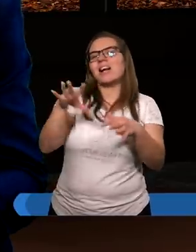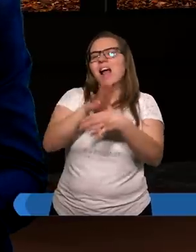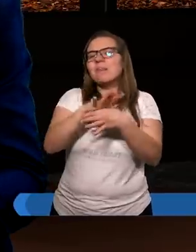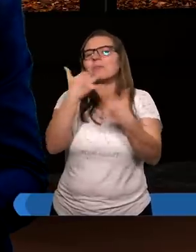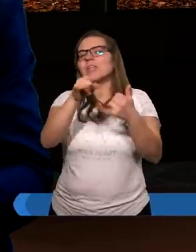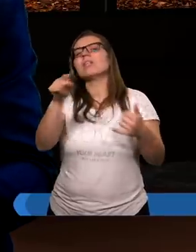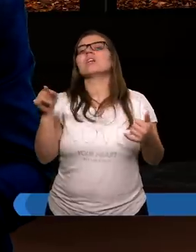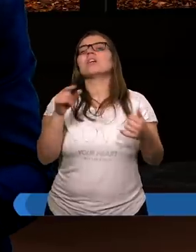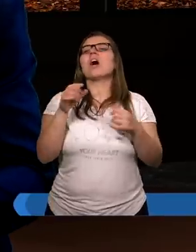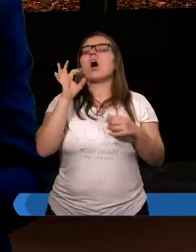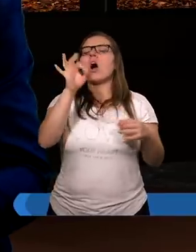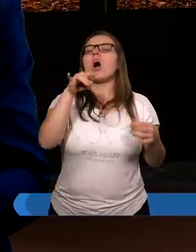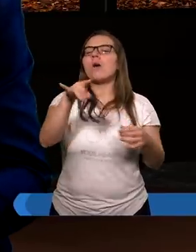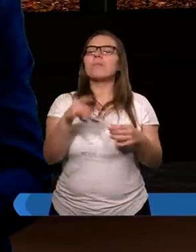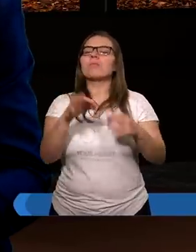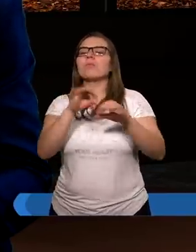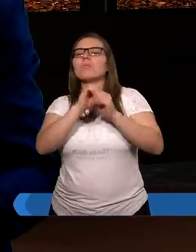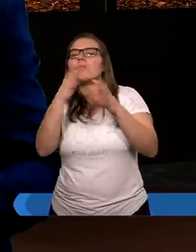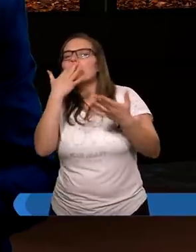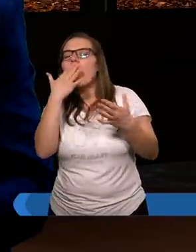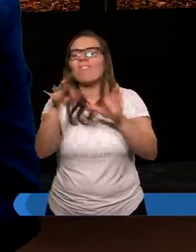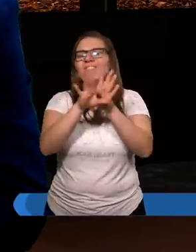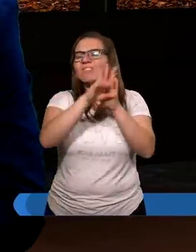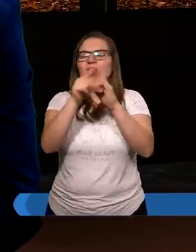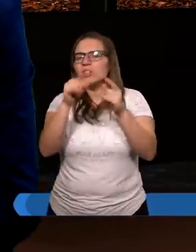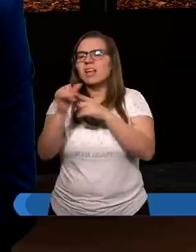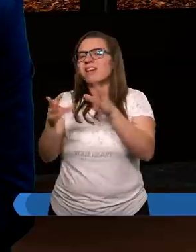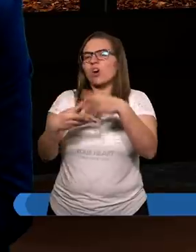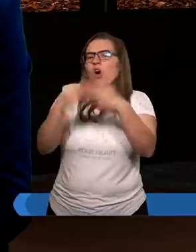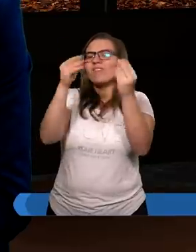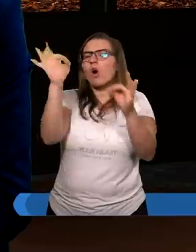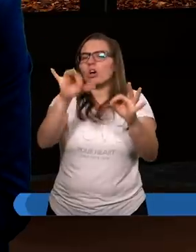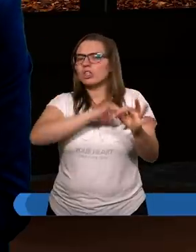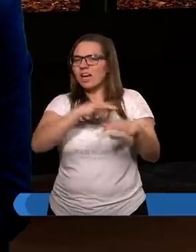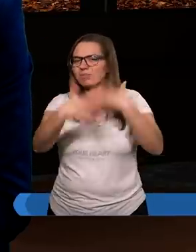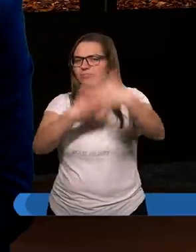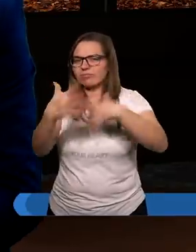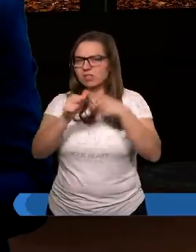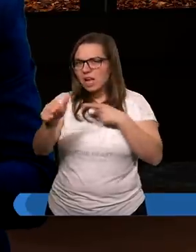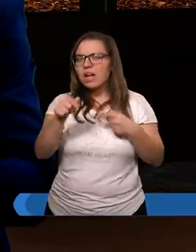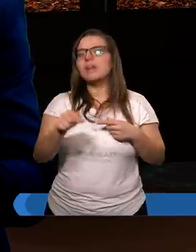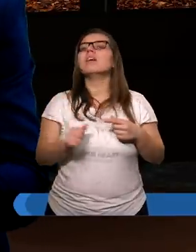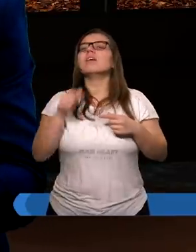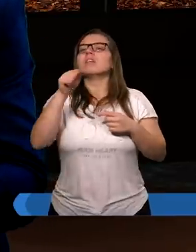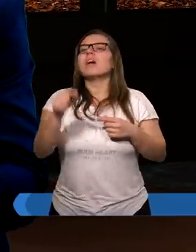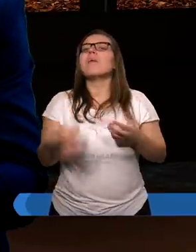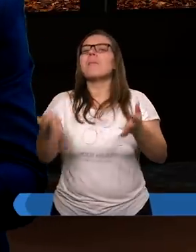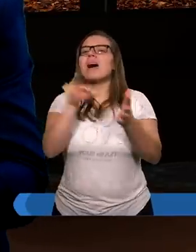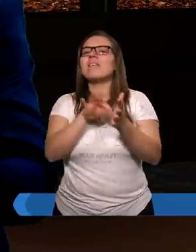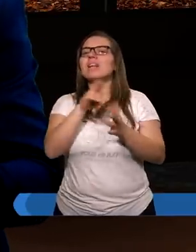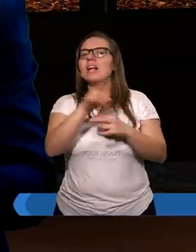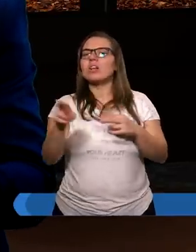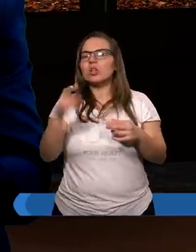złym żartom, jakimś nieroztropnym mowom, dużo bardziej to rozwijał i jakby poszerzał to